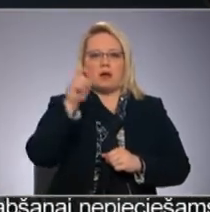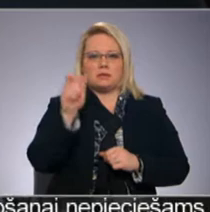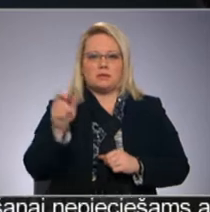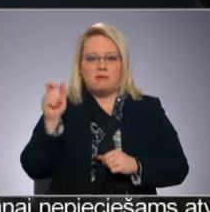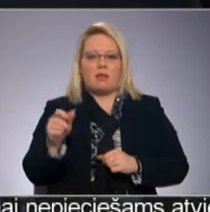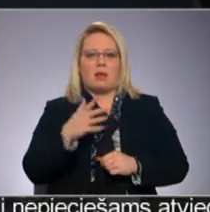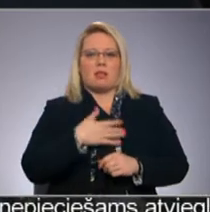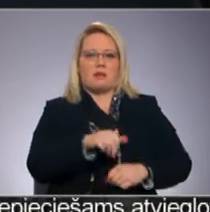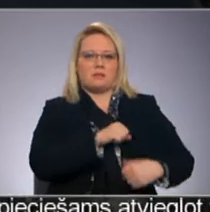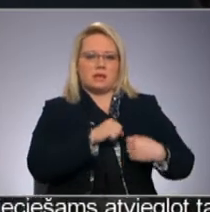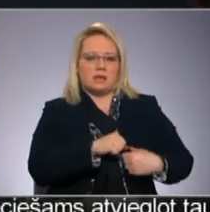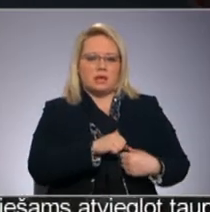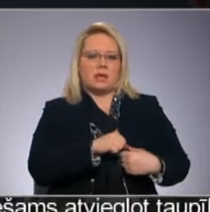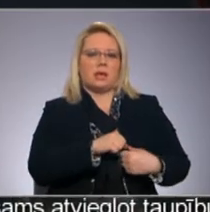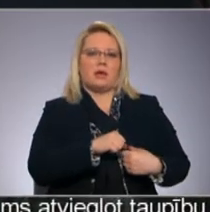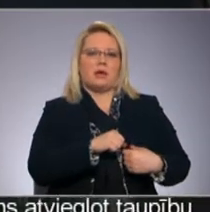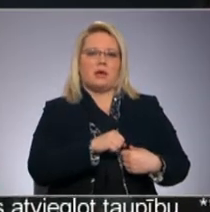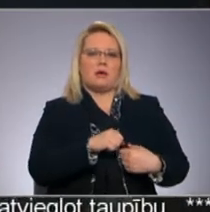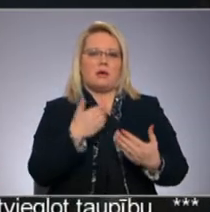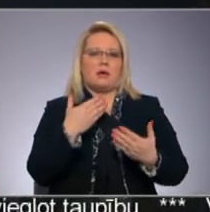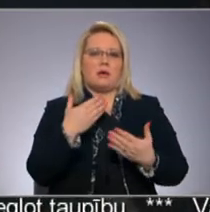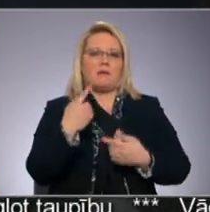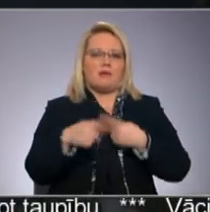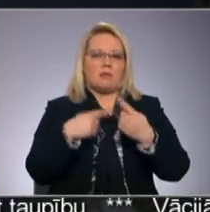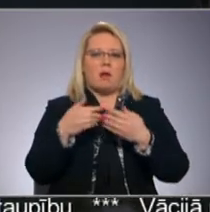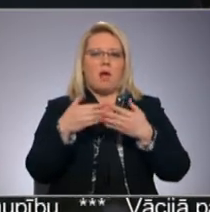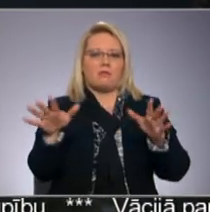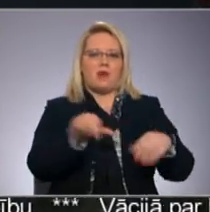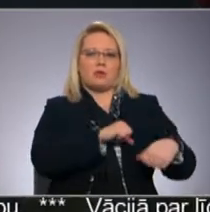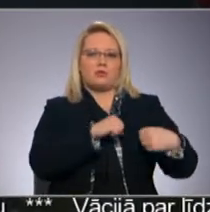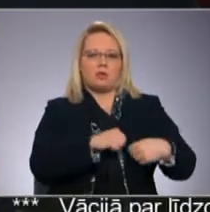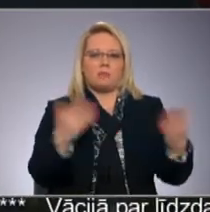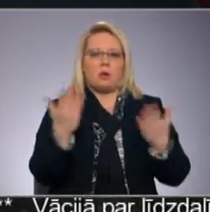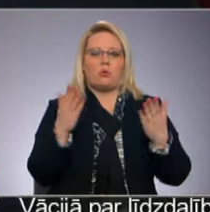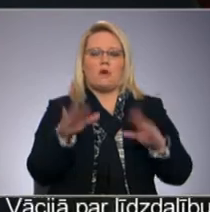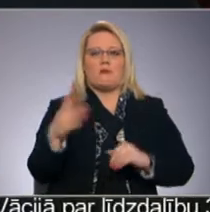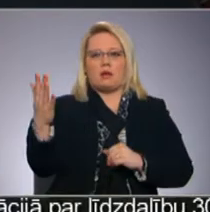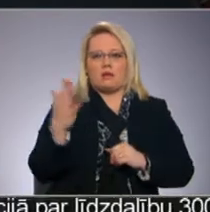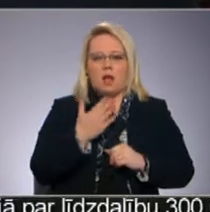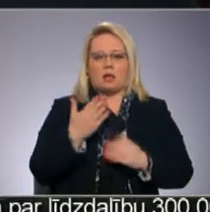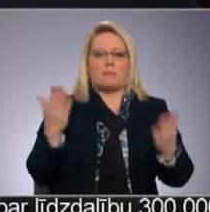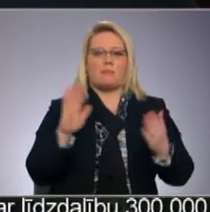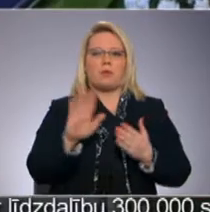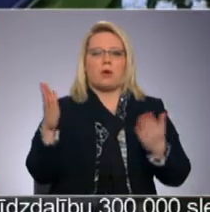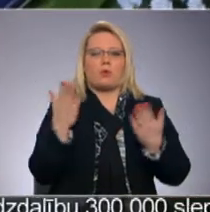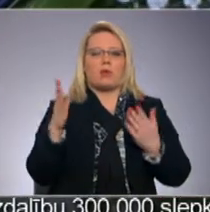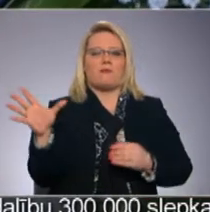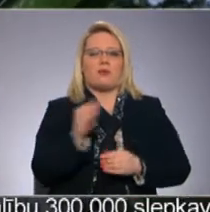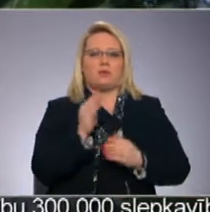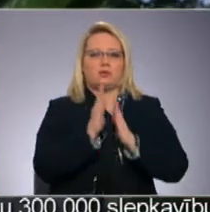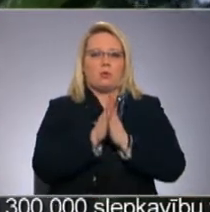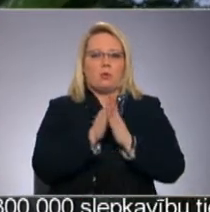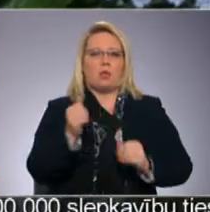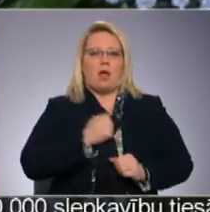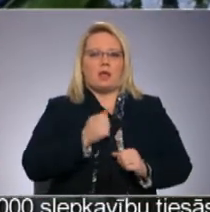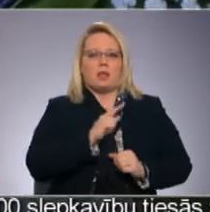labsirdīgi, vienmēr ar atvērtu sirdi, pie kuriem var nākt, pie kuriem var visu lūgt, platgalē ir